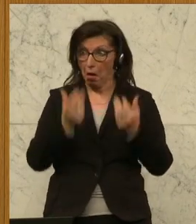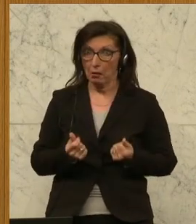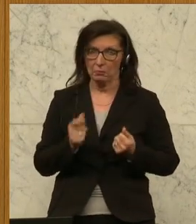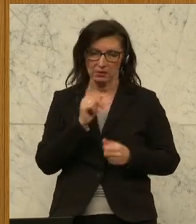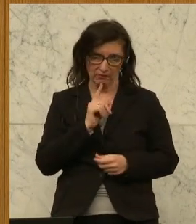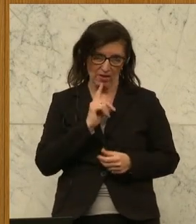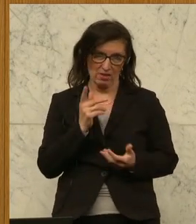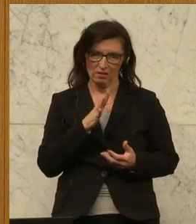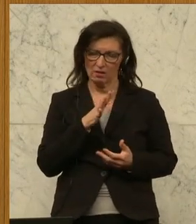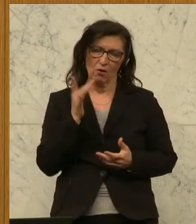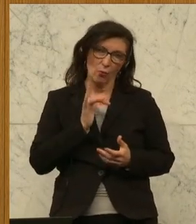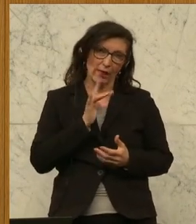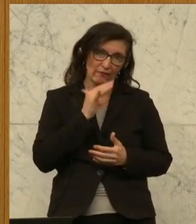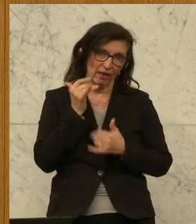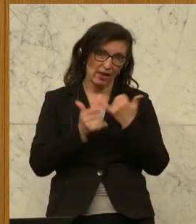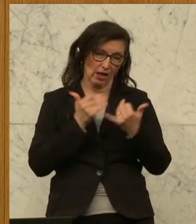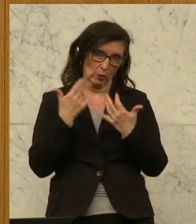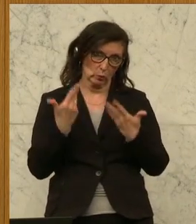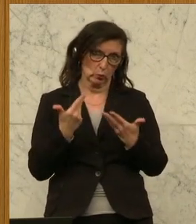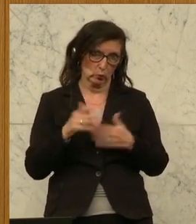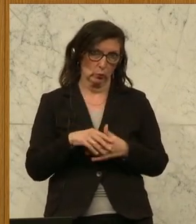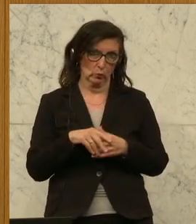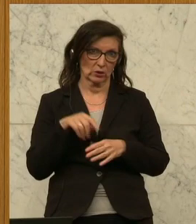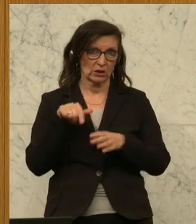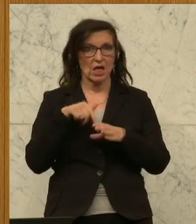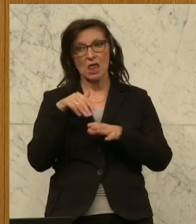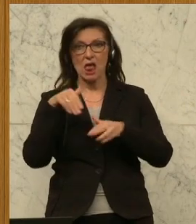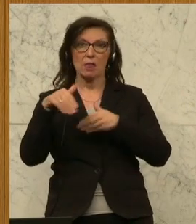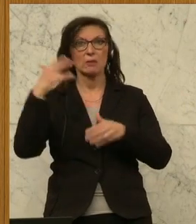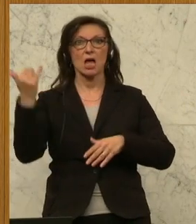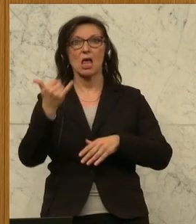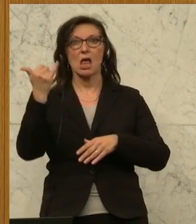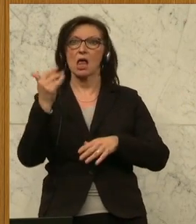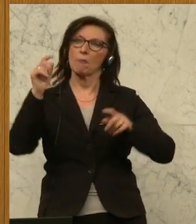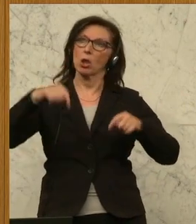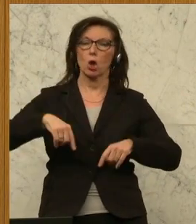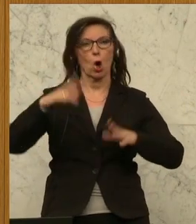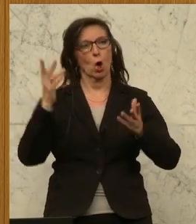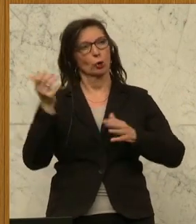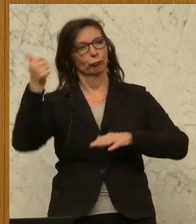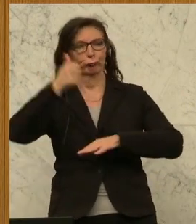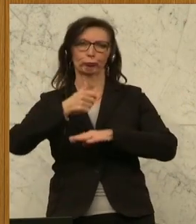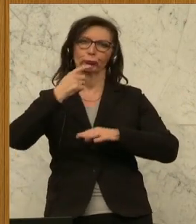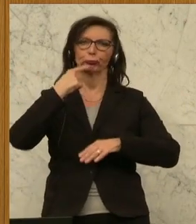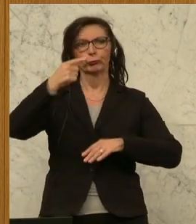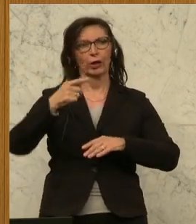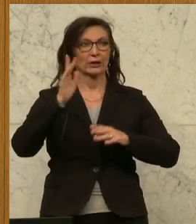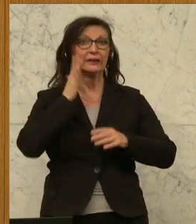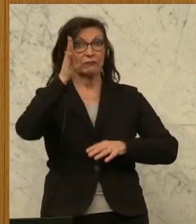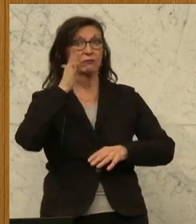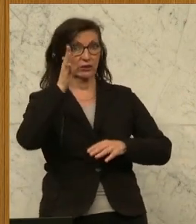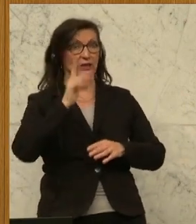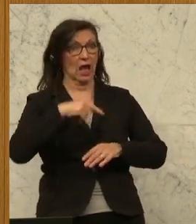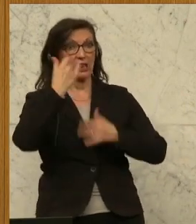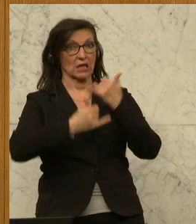sich leider schon seit vielen, vielen Jahren, es gibt kaum einen Innenminister, der nicht irgendwann einmal da im Haus gestanden ist und gesagt hat, da werden wir jetzt im nächsten